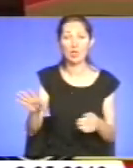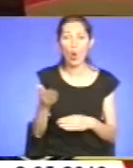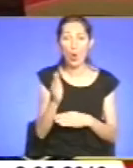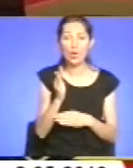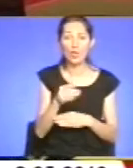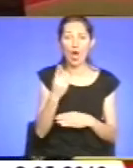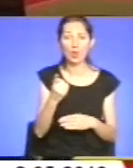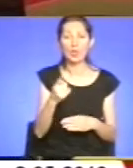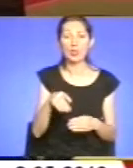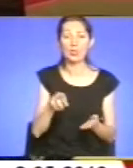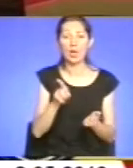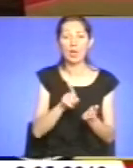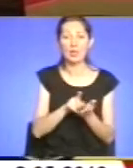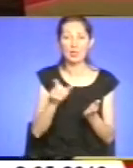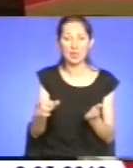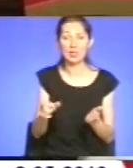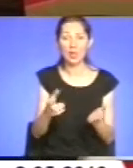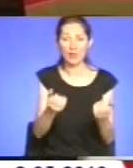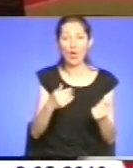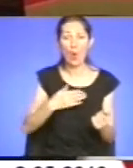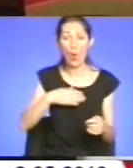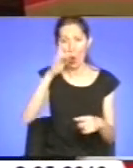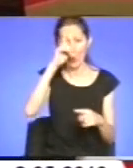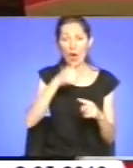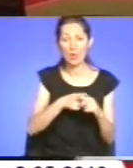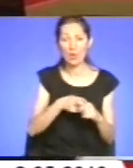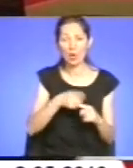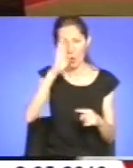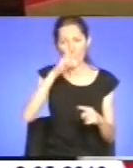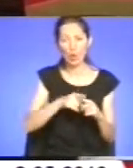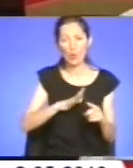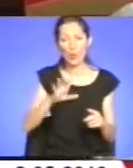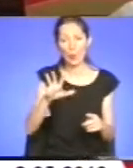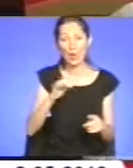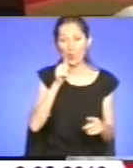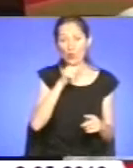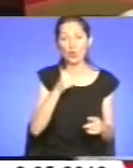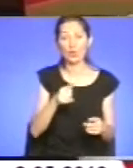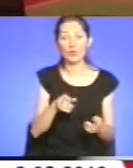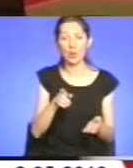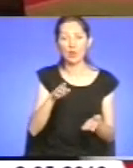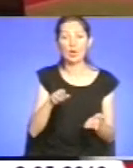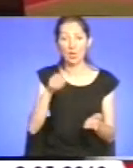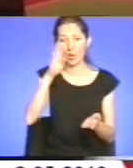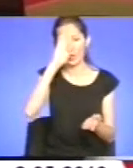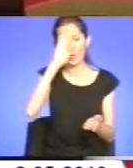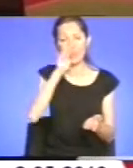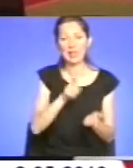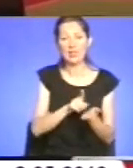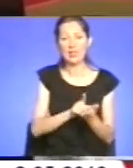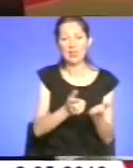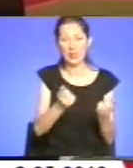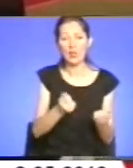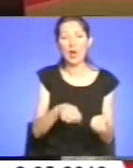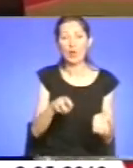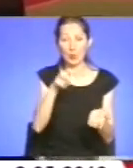взяв брата мого, він ще був маленький, йому було 5 років. І взяв його, висадив на танк, а він так